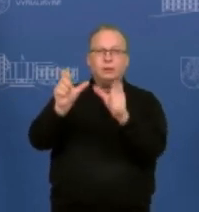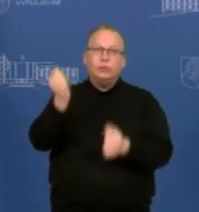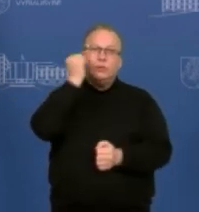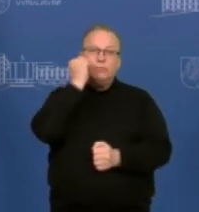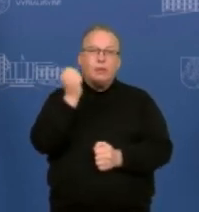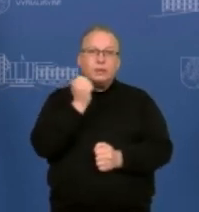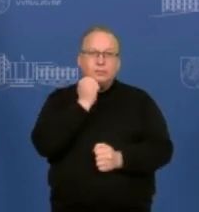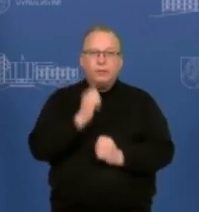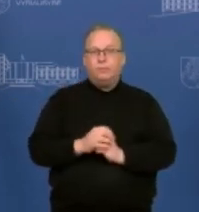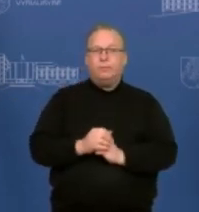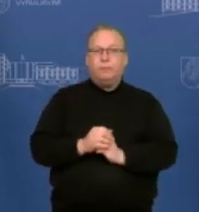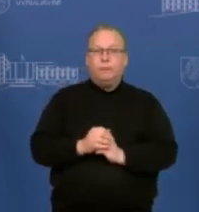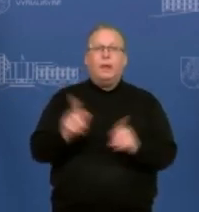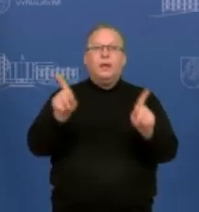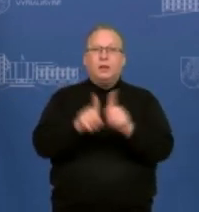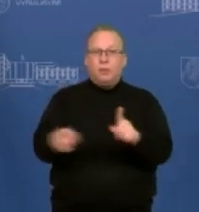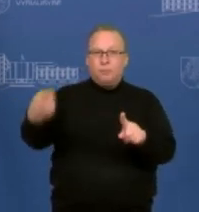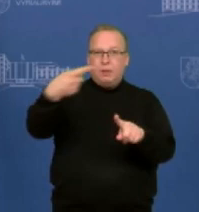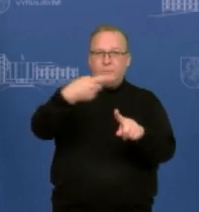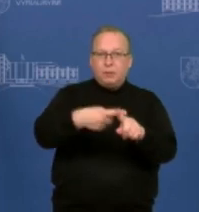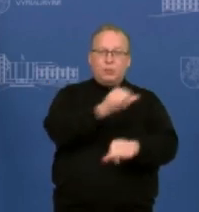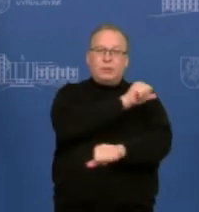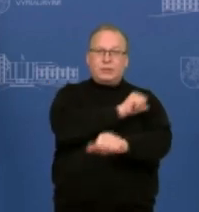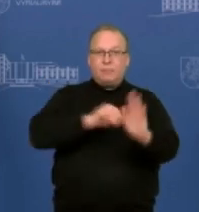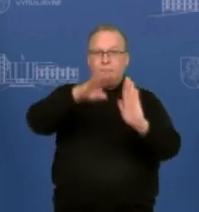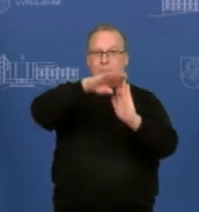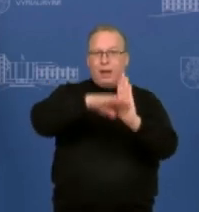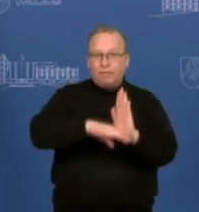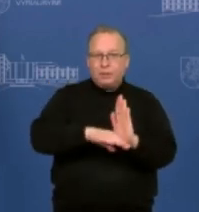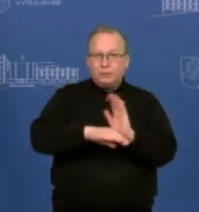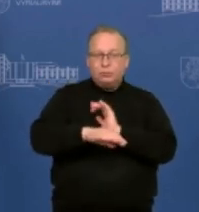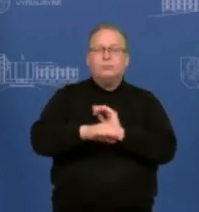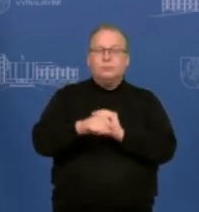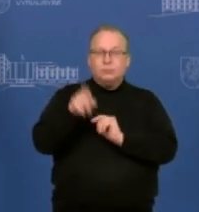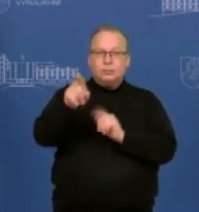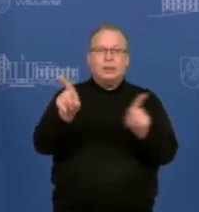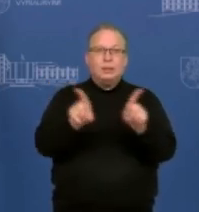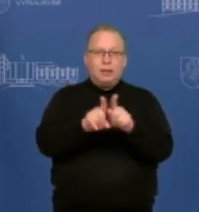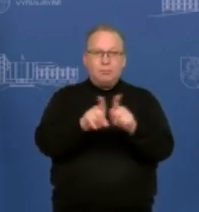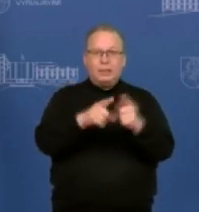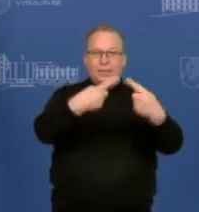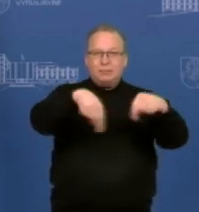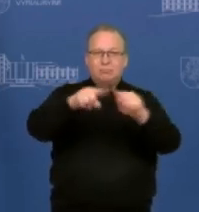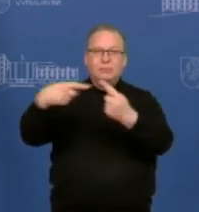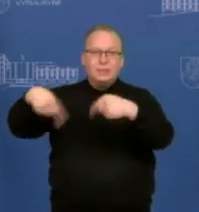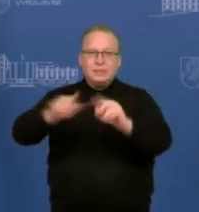kuris apimtų tiek ir papildomas pavardas, tiek ir tam tikrus sektorius.